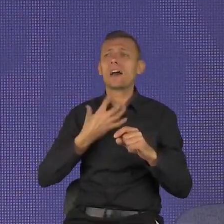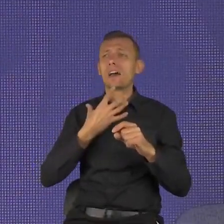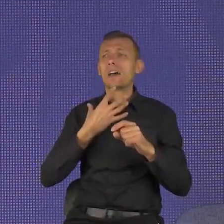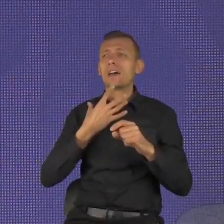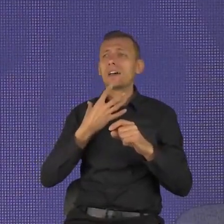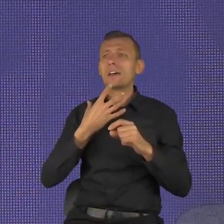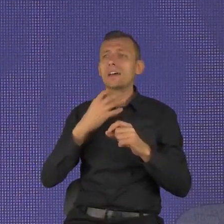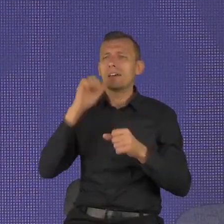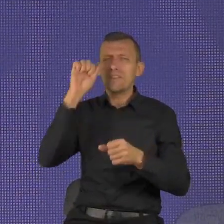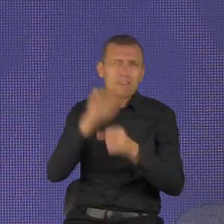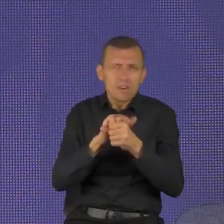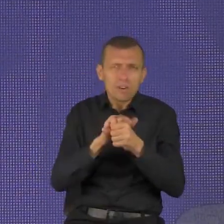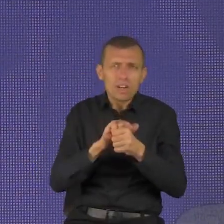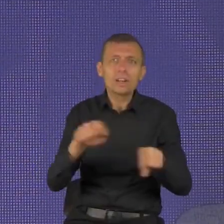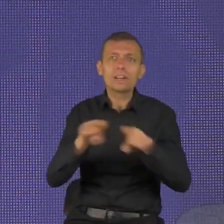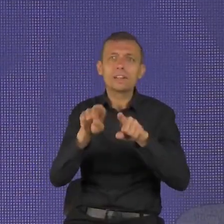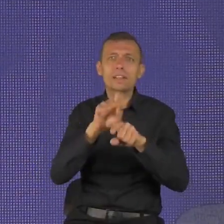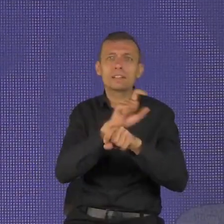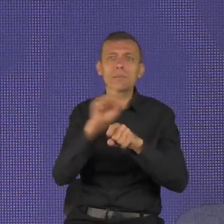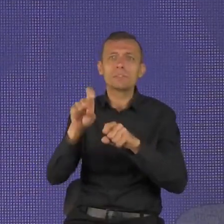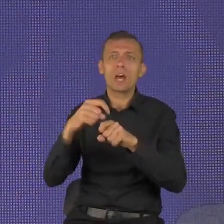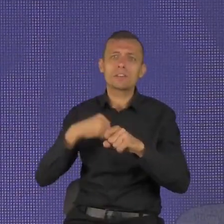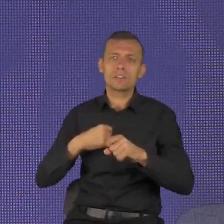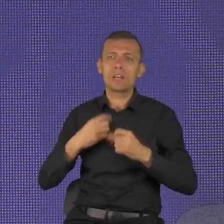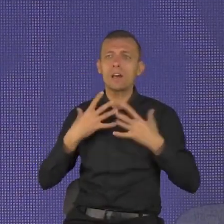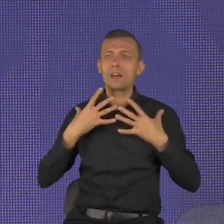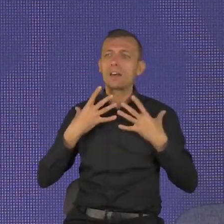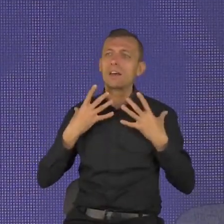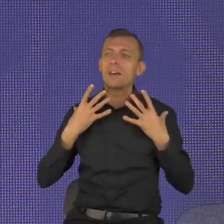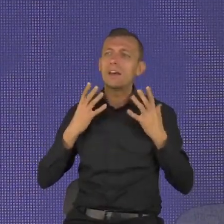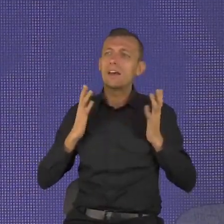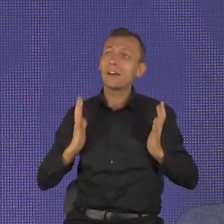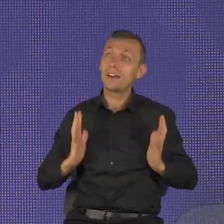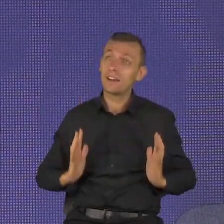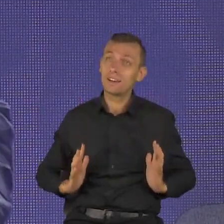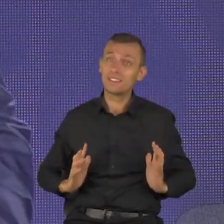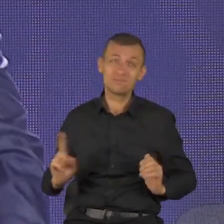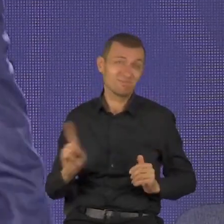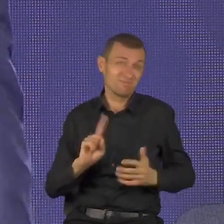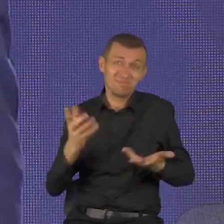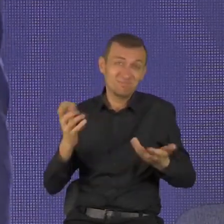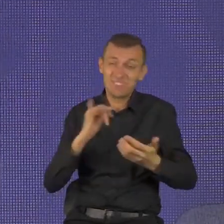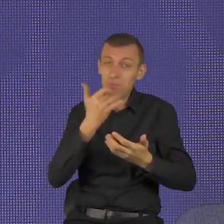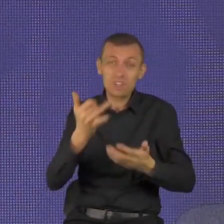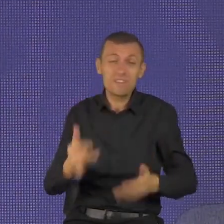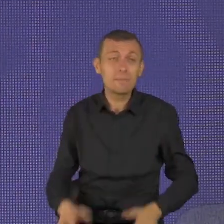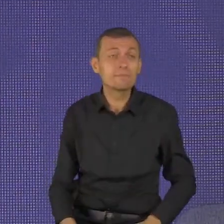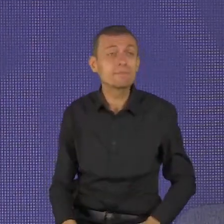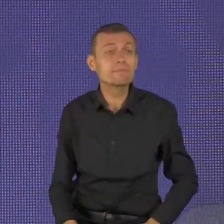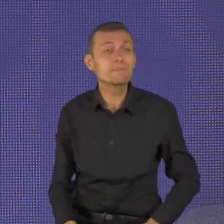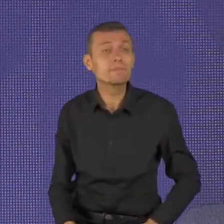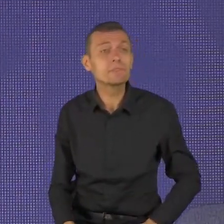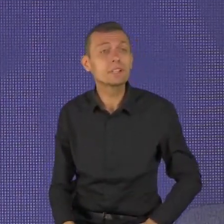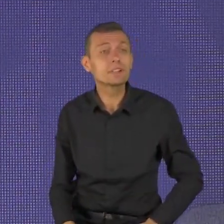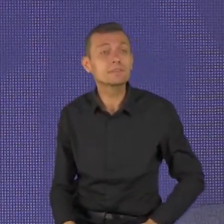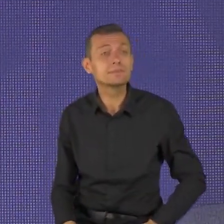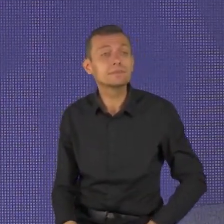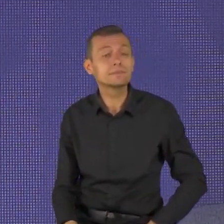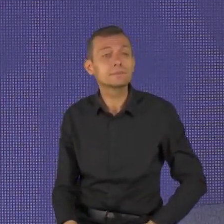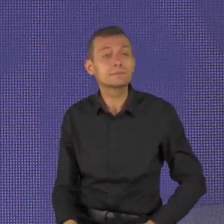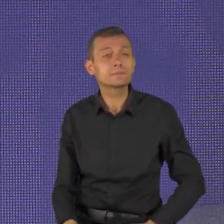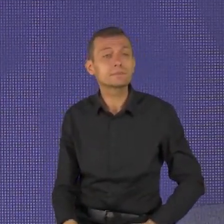jednocześnie zawistny. Nie da się tak. To, co chcę powiedzieć, to to, że jeśli poważnie